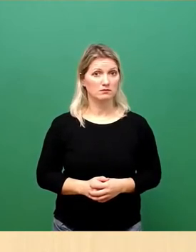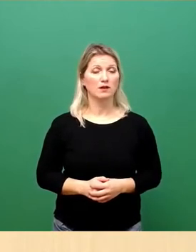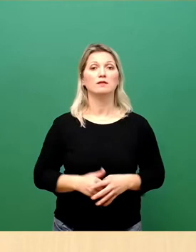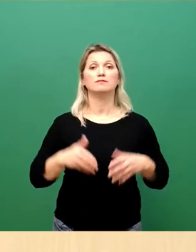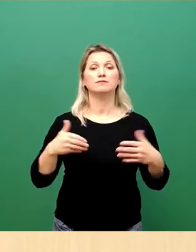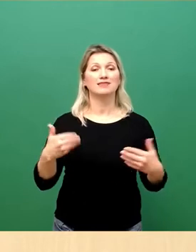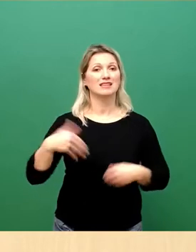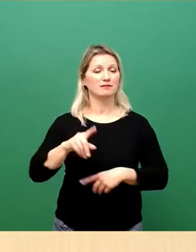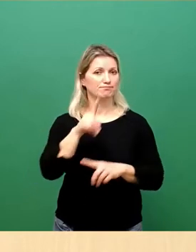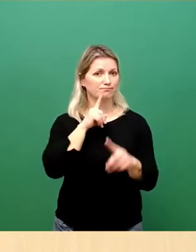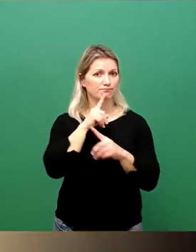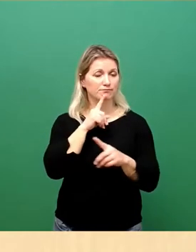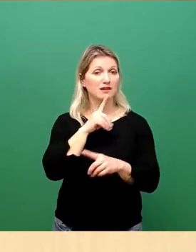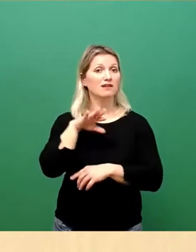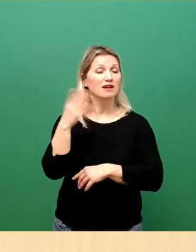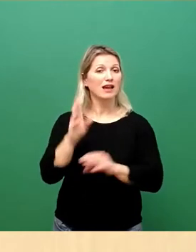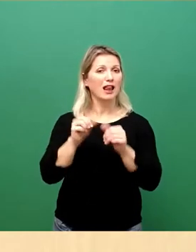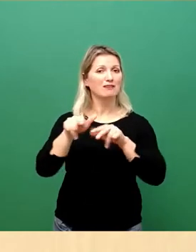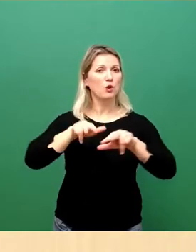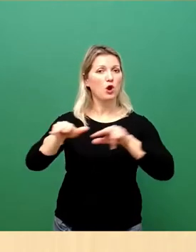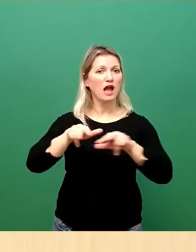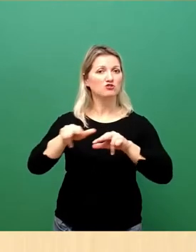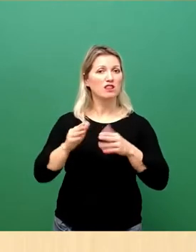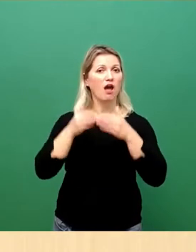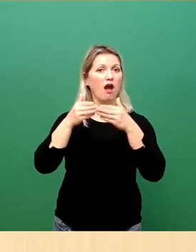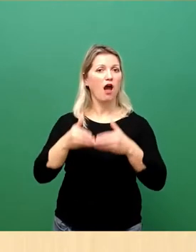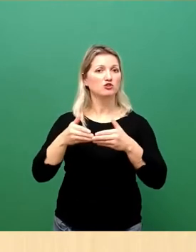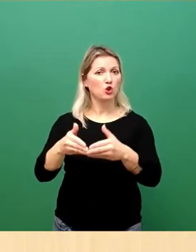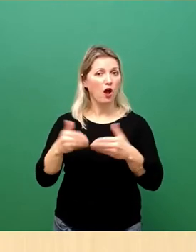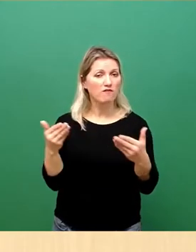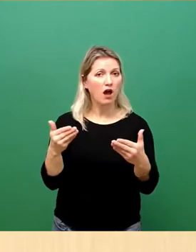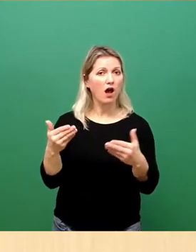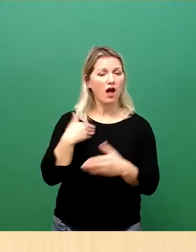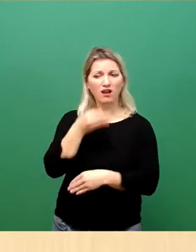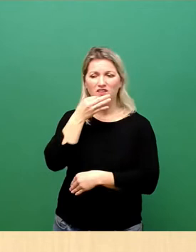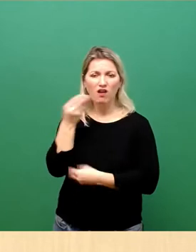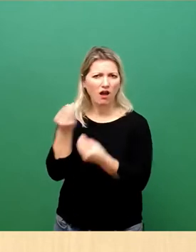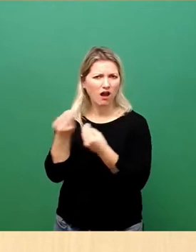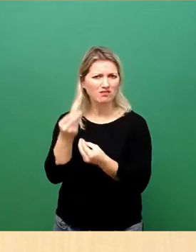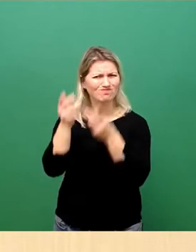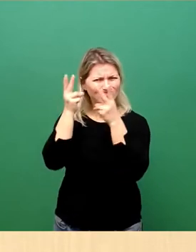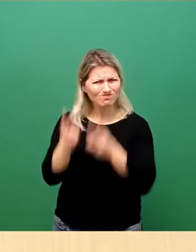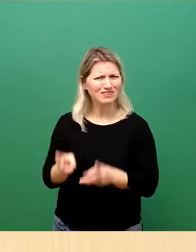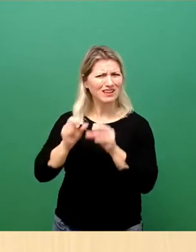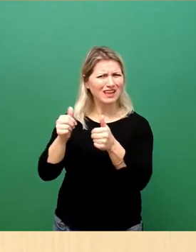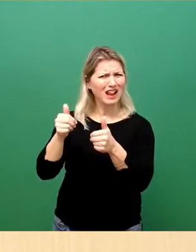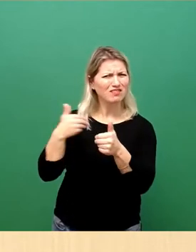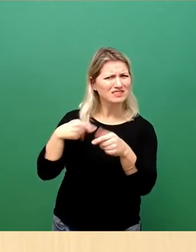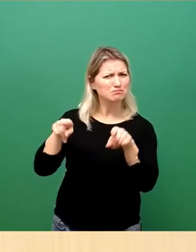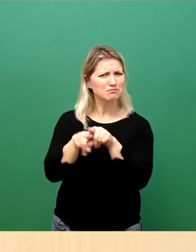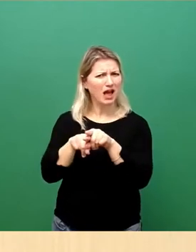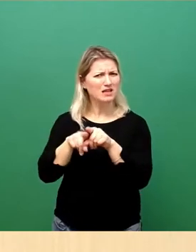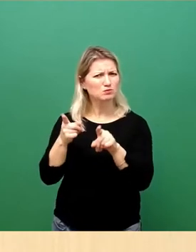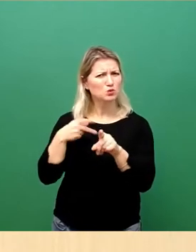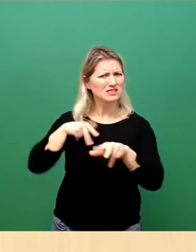Arschenova, um zu erfahren, wie effektive Hilfe aussehen kann und muss. Auf Grundlage dieser Erkenntnisse ist